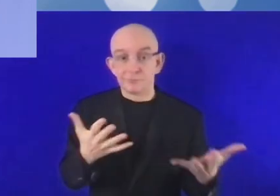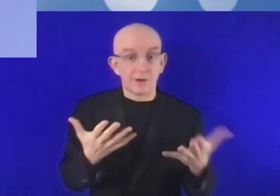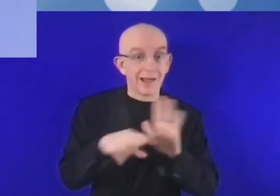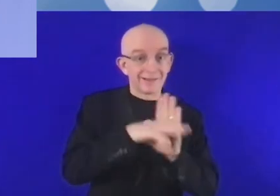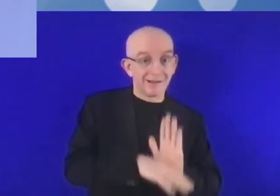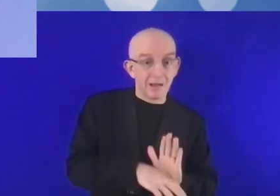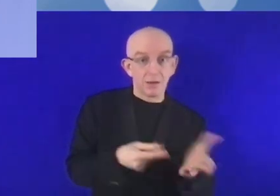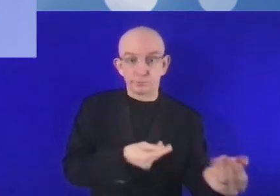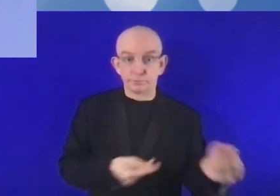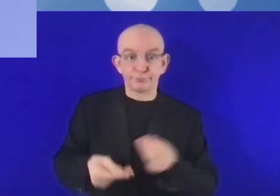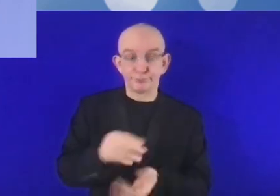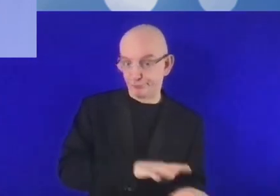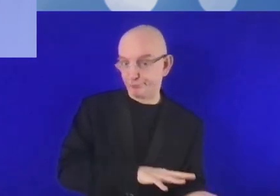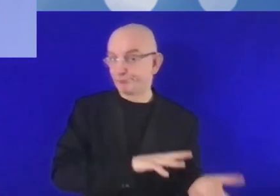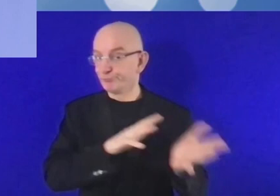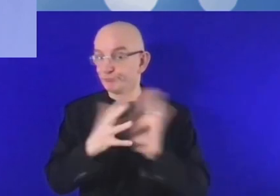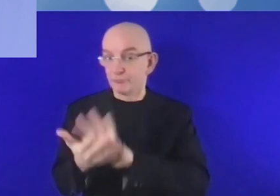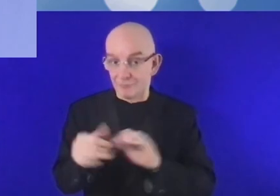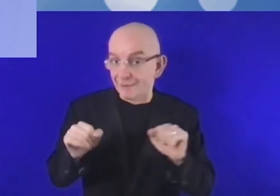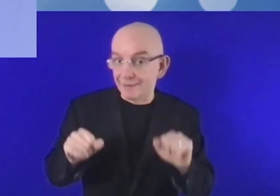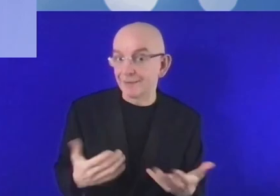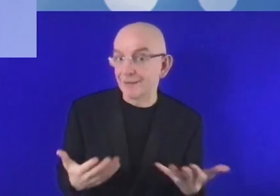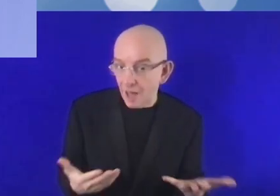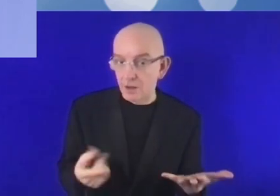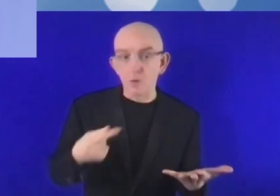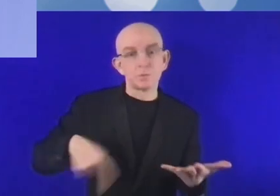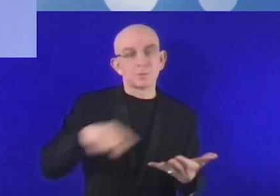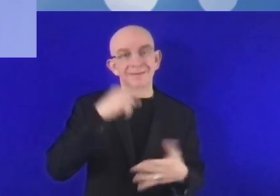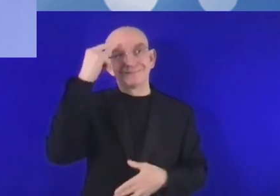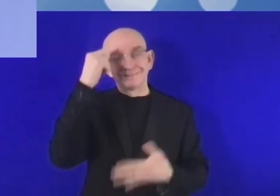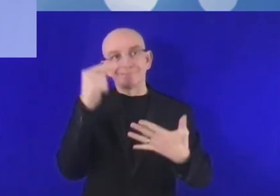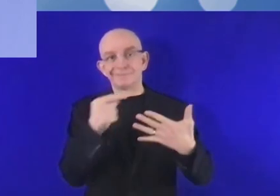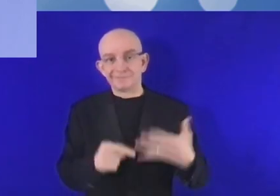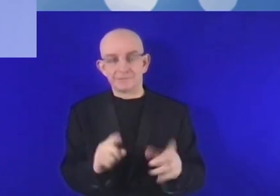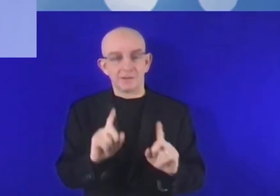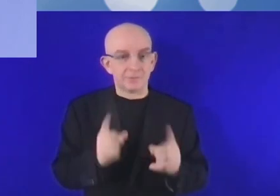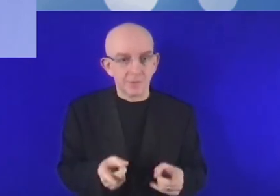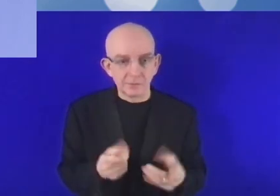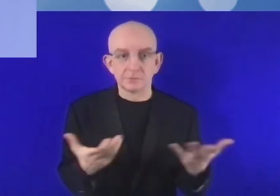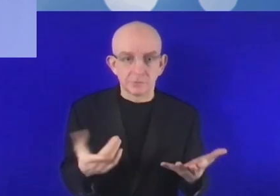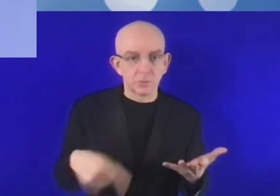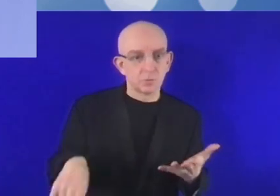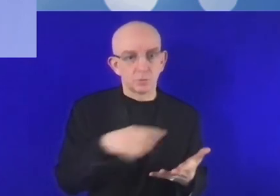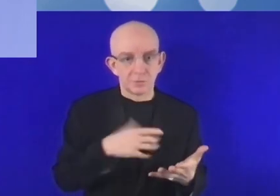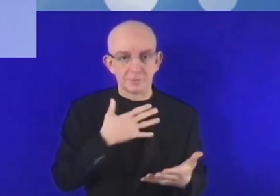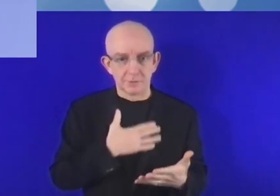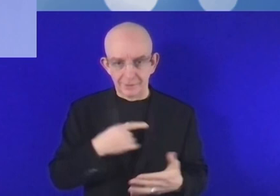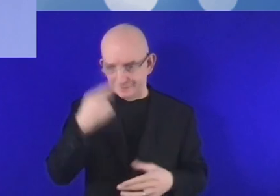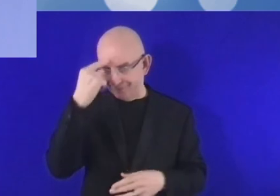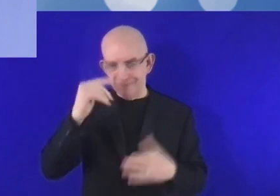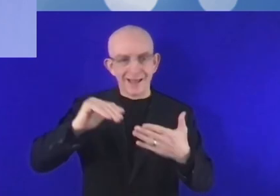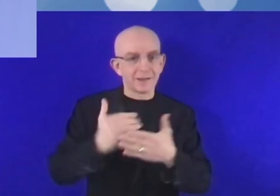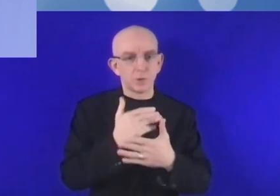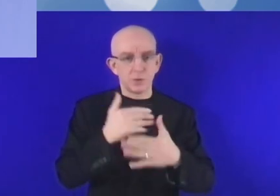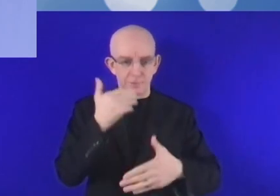numériques. Ce qui peut être un problème essentiel, effectivement, c l'absence de cadres juridiques qui viendraient réguler la